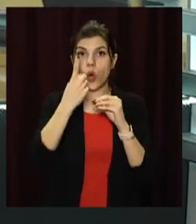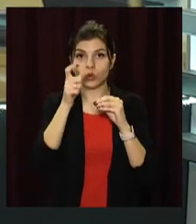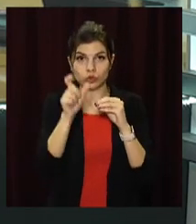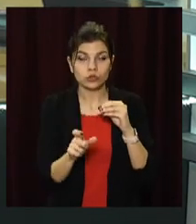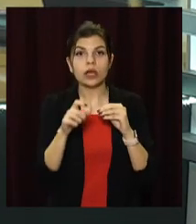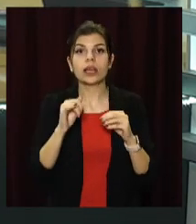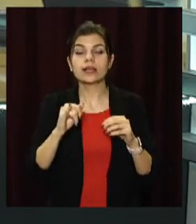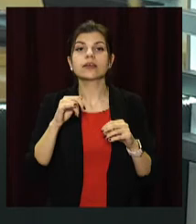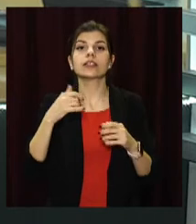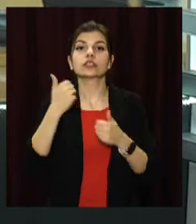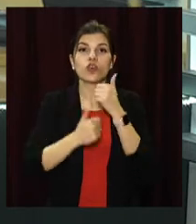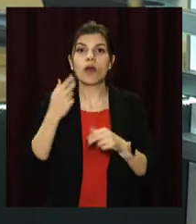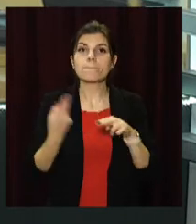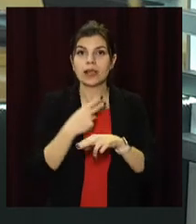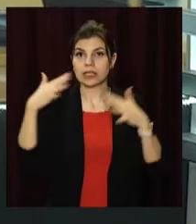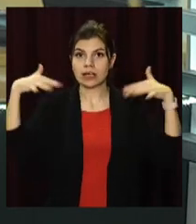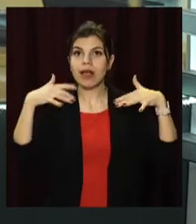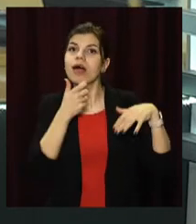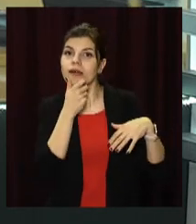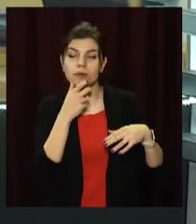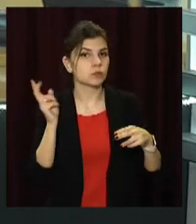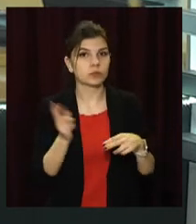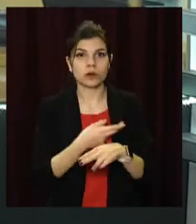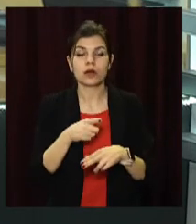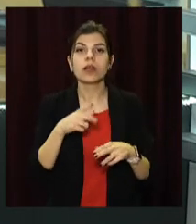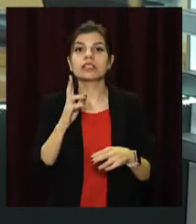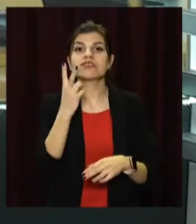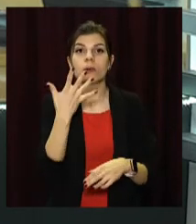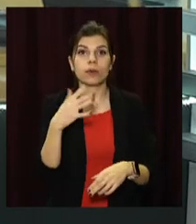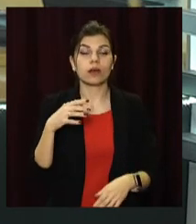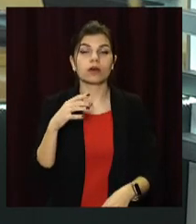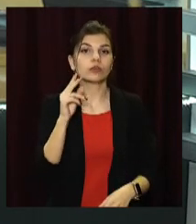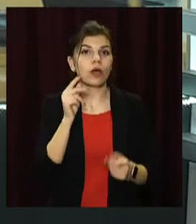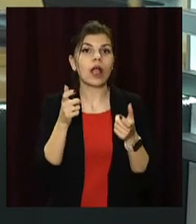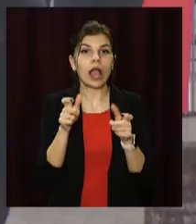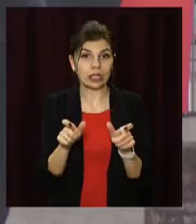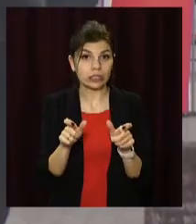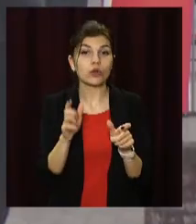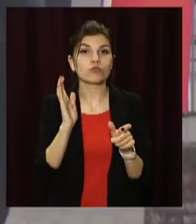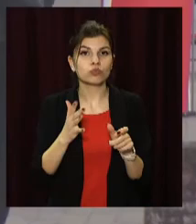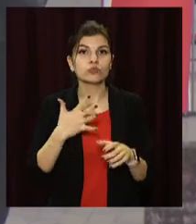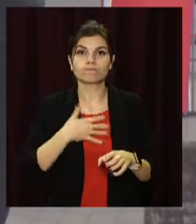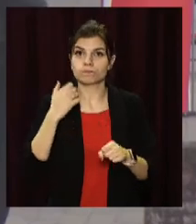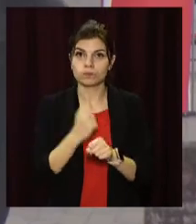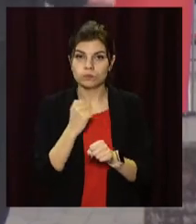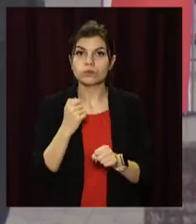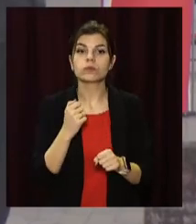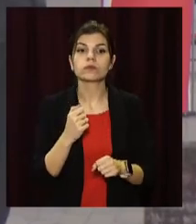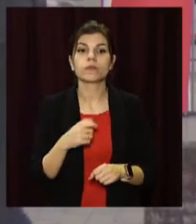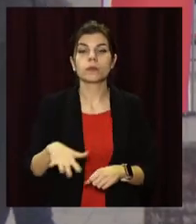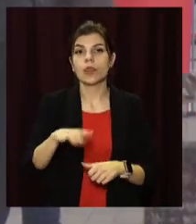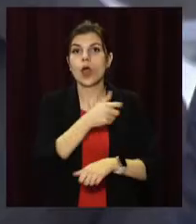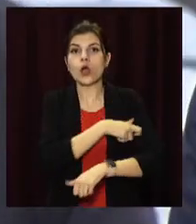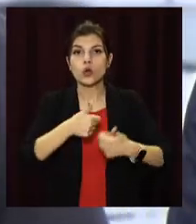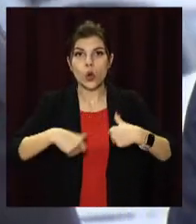без глядачів. Вже з 25 березня у Дніпрі діятимуть більшорські карантинні обмеження. Відповідне рішення ухвалили на міській